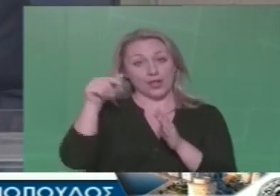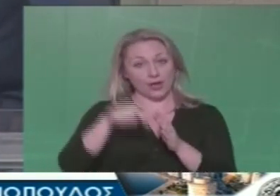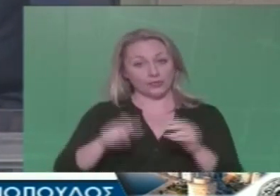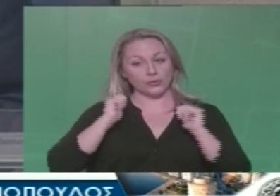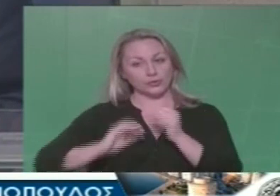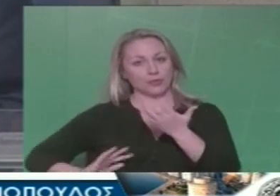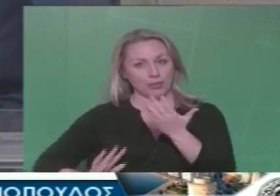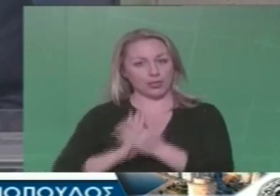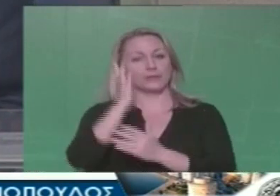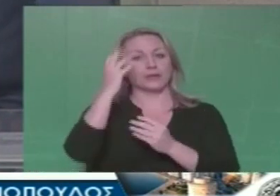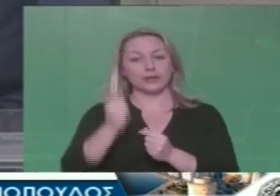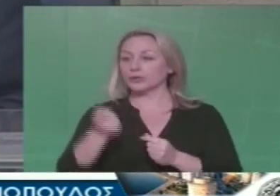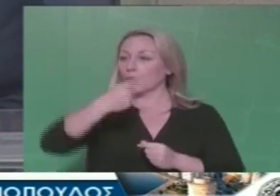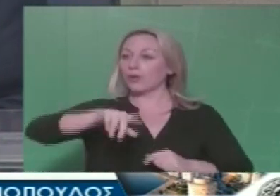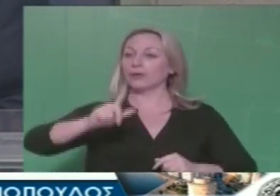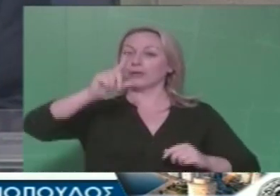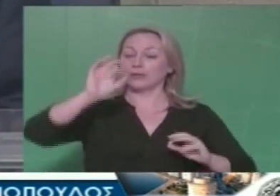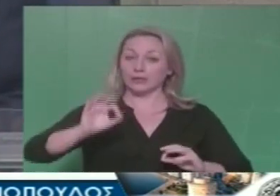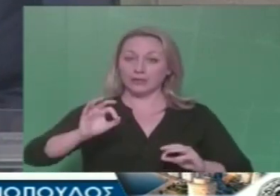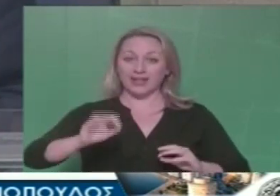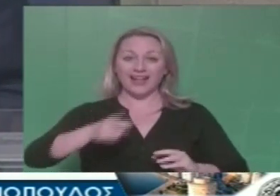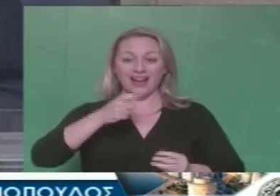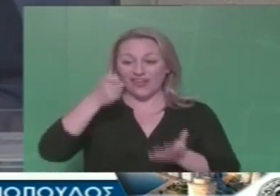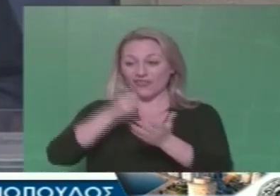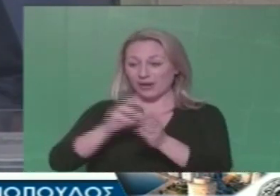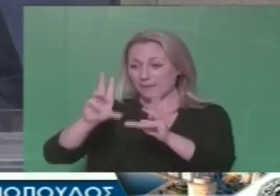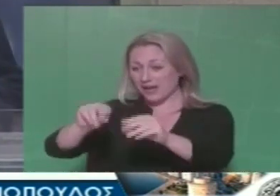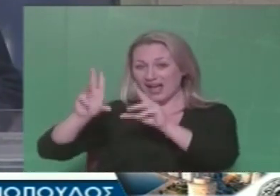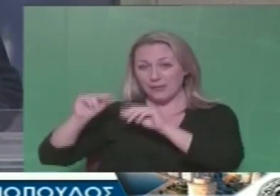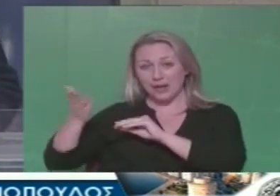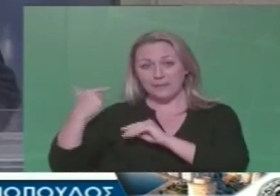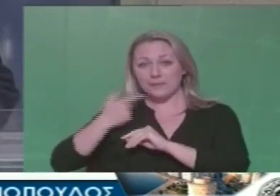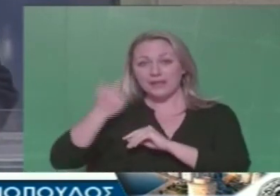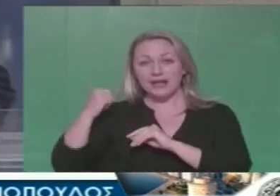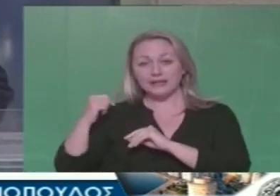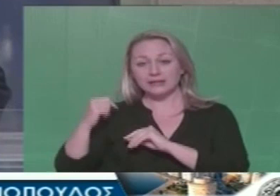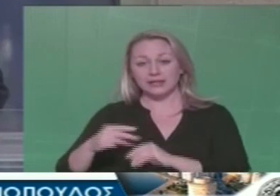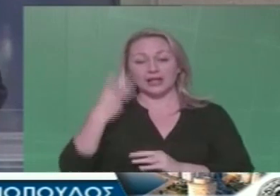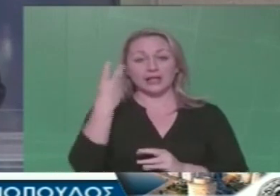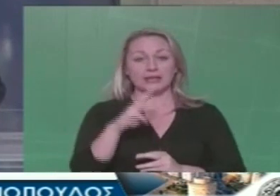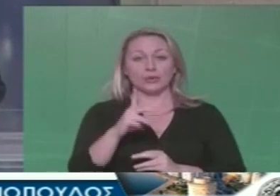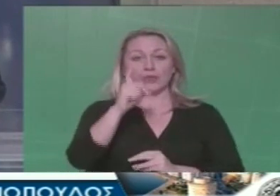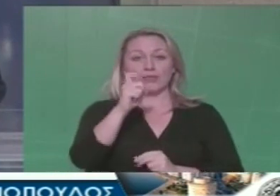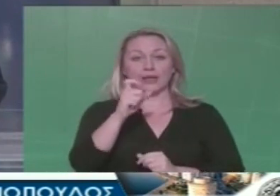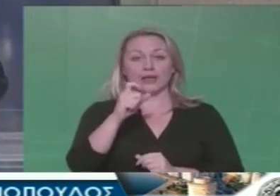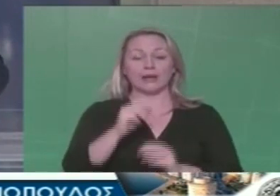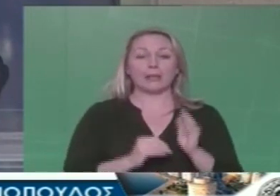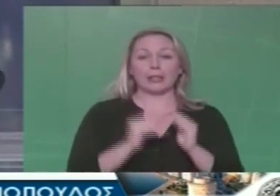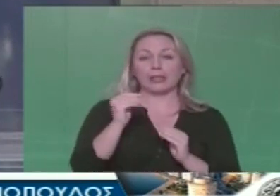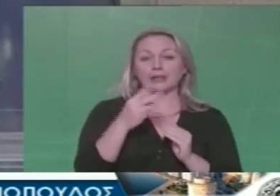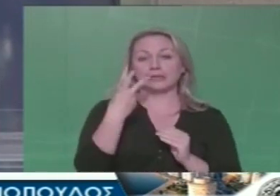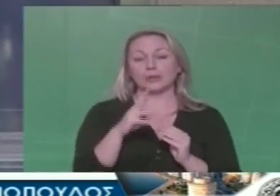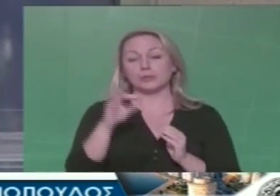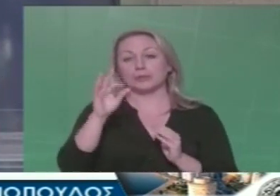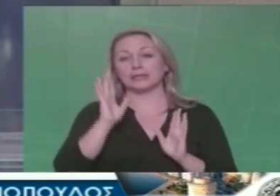τουριστικής ανάπτυξης για την οποία επέρονται, παραμένουν ακριβώς τα ίδια με τον προηγούμενο χρόνο. Από τα 310 πέγανε στα 350 και δεν